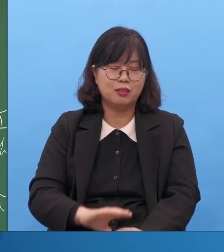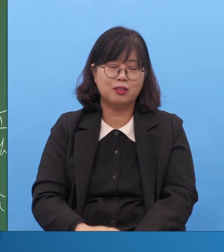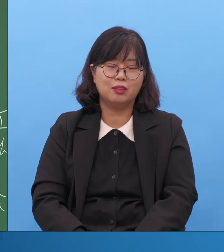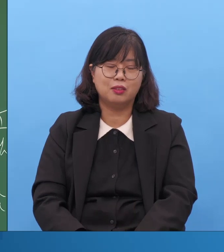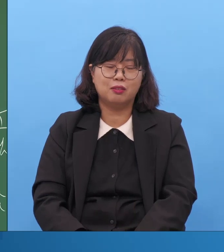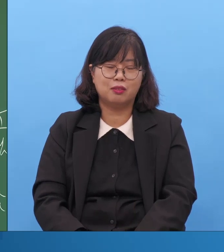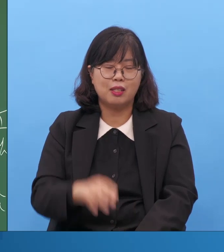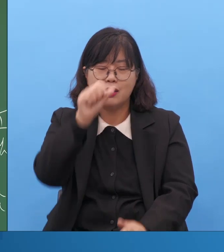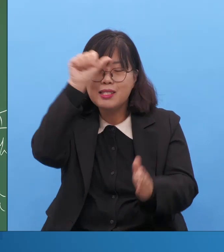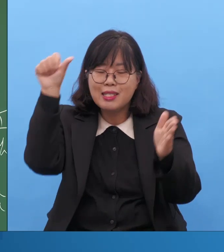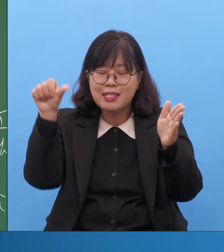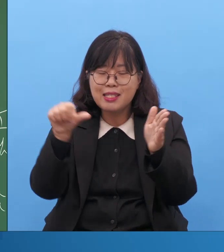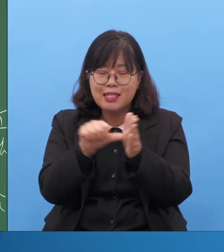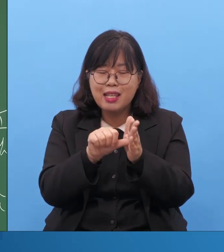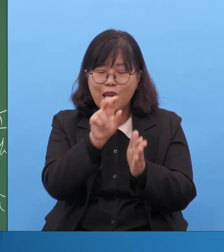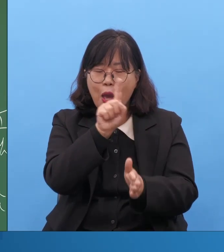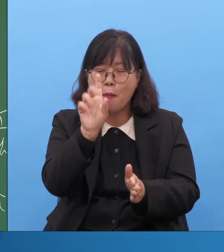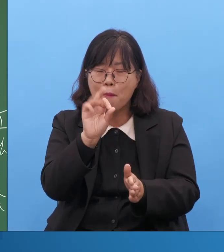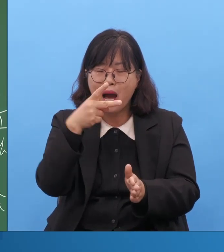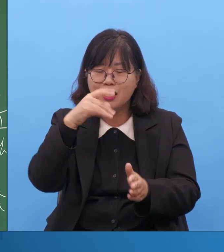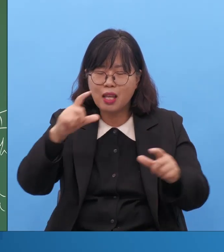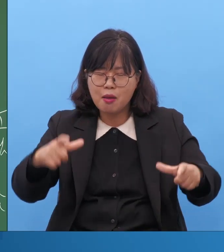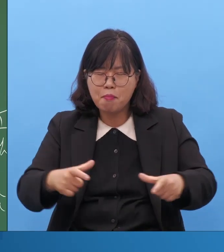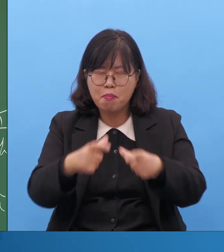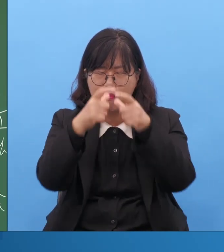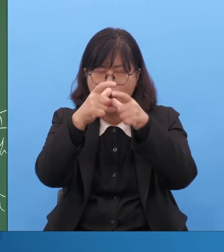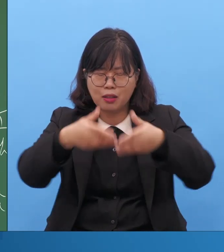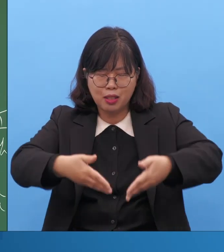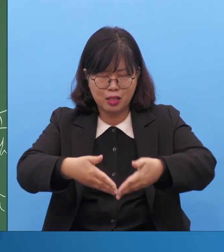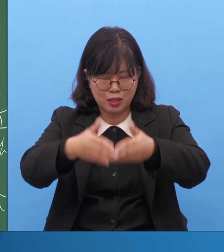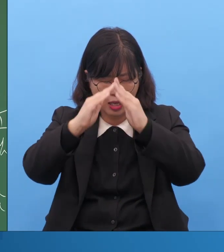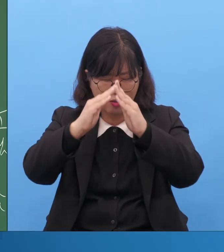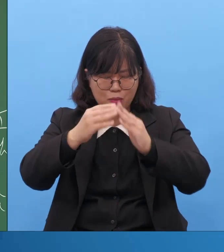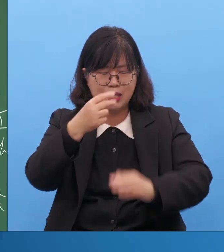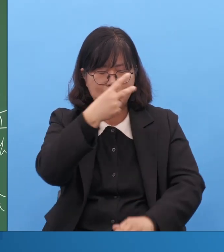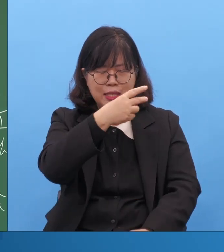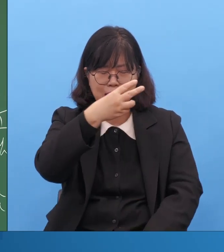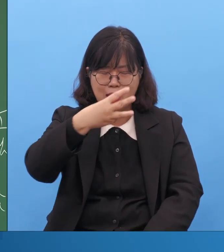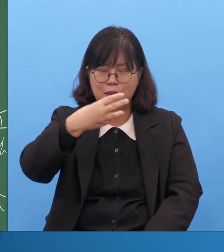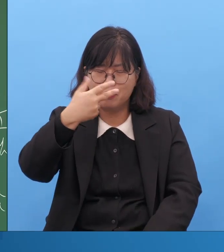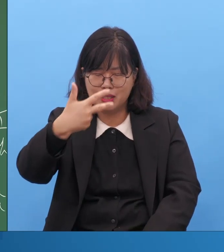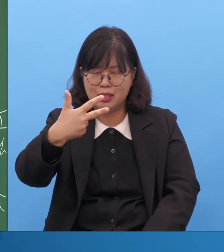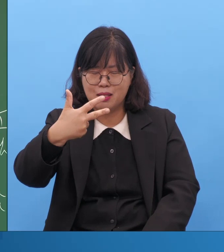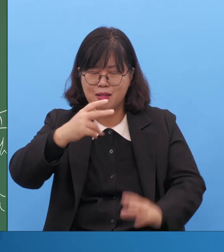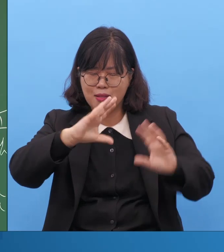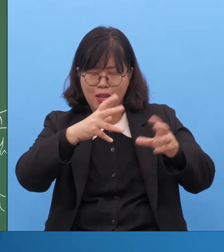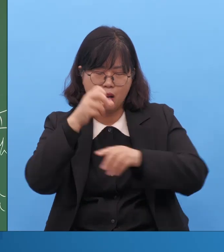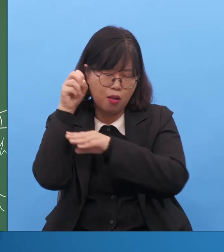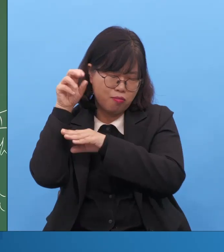인생의 망대를 세우고 2, 3, 7 나라와 전용의 빛을 비치기를 원하는 핵심 예배들을 위해